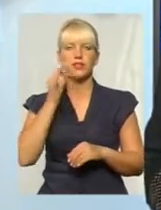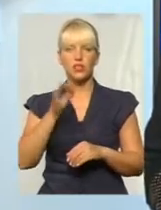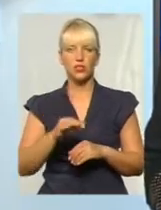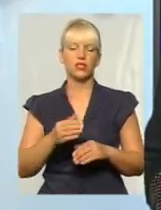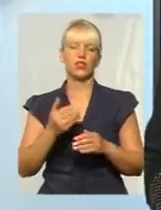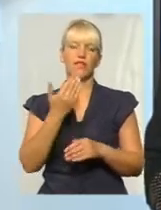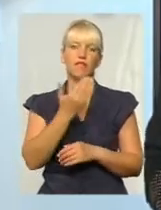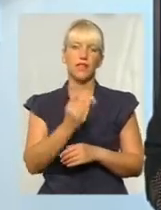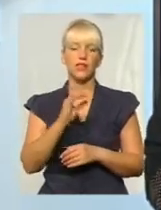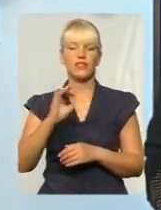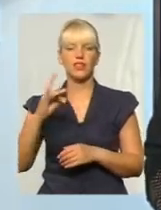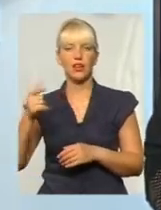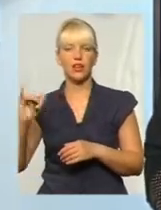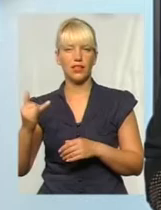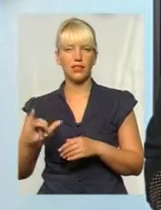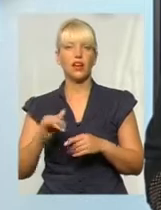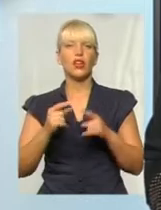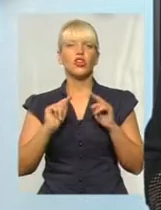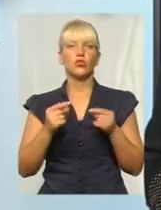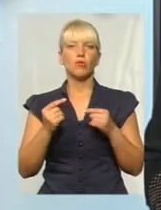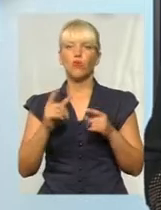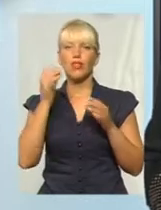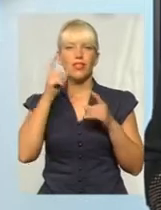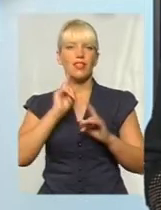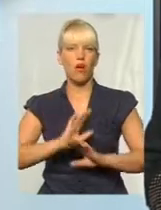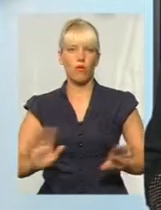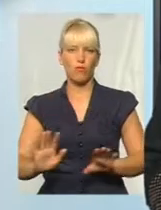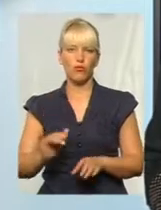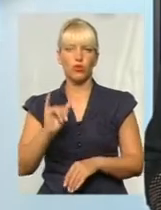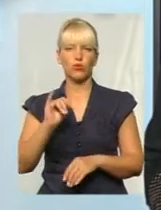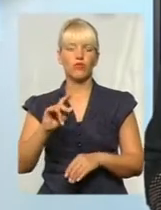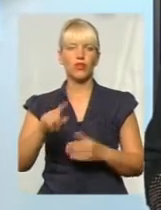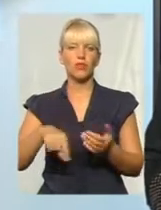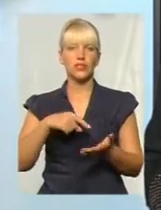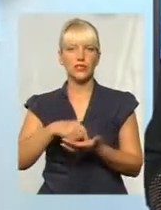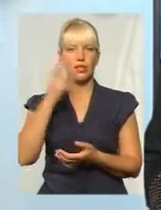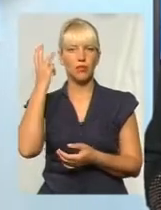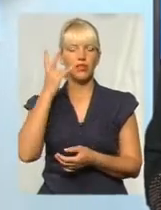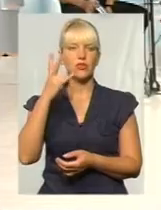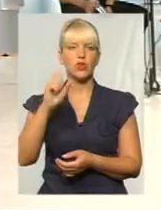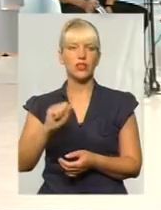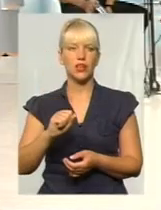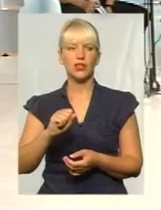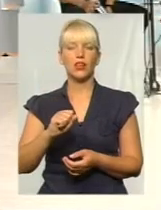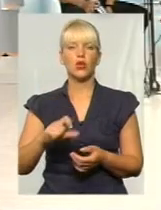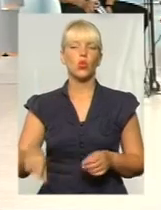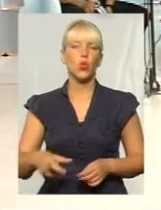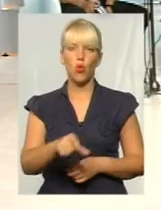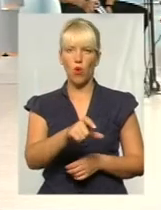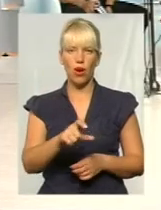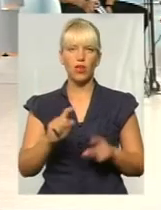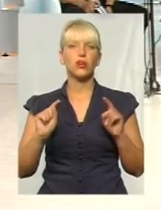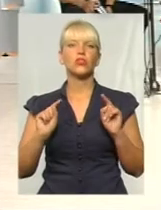і пан Сергій, все ж таки, чому не комфортно Хмельницькому велосипедистам на дорогах? Які основні критерії,